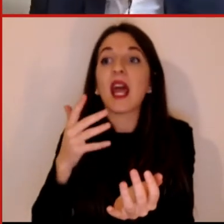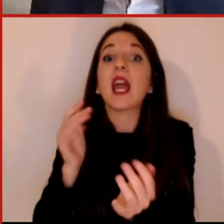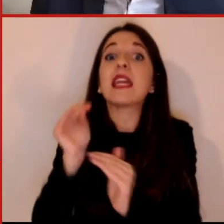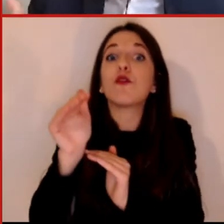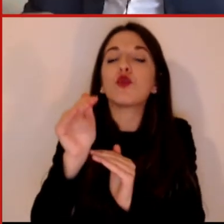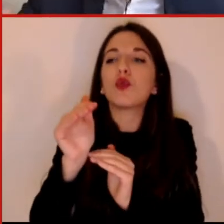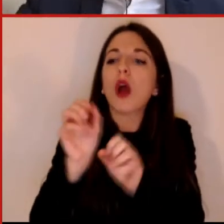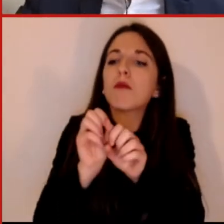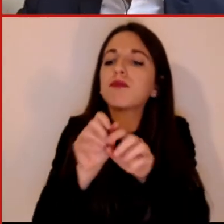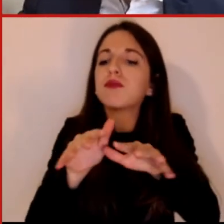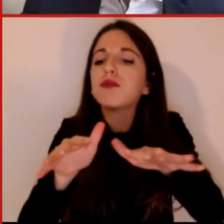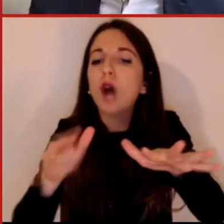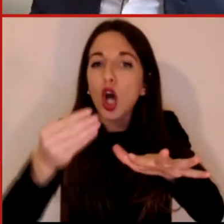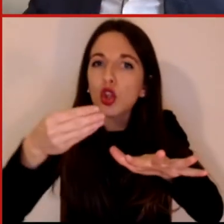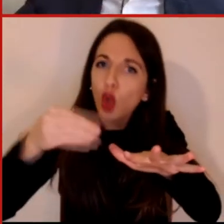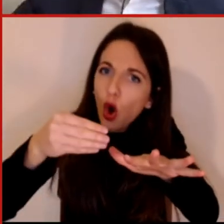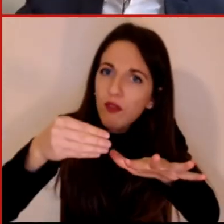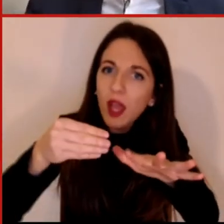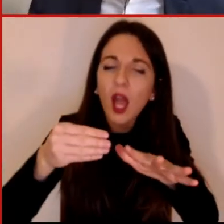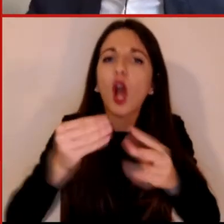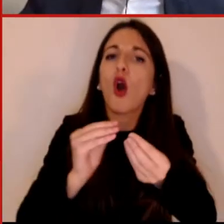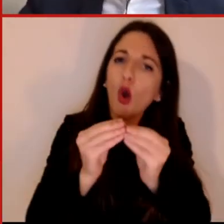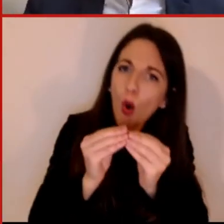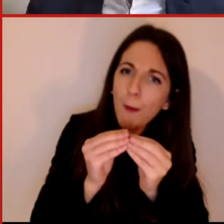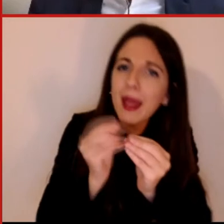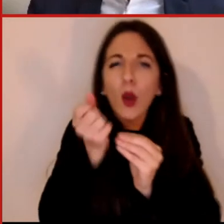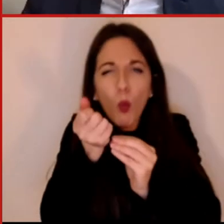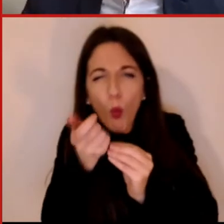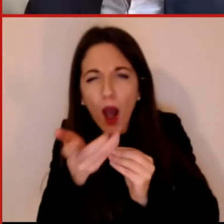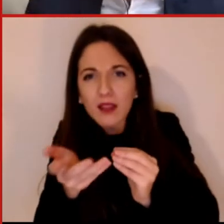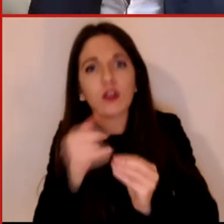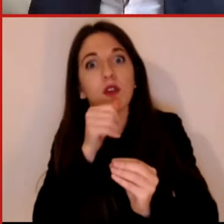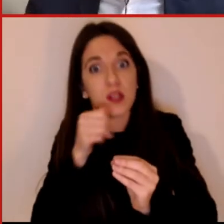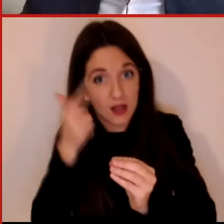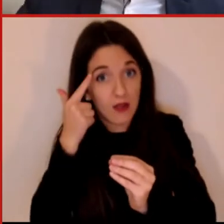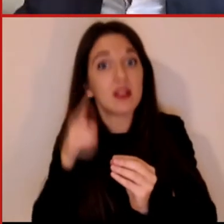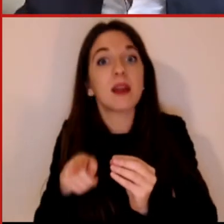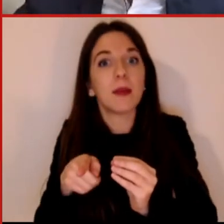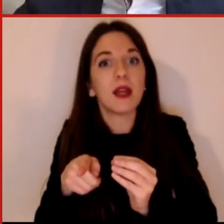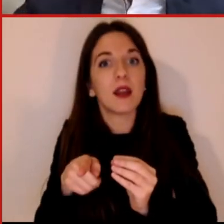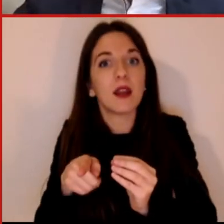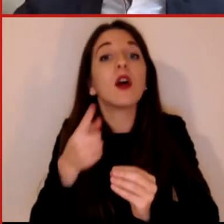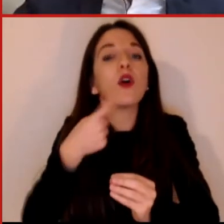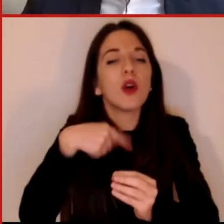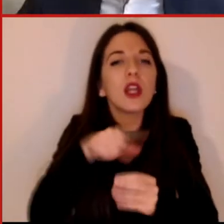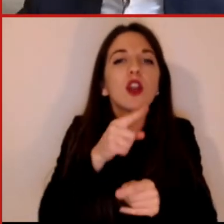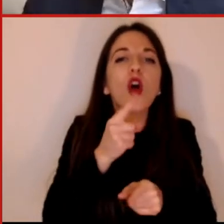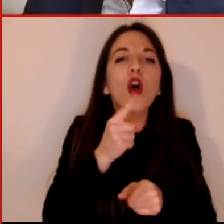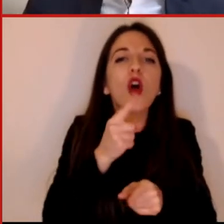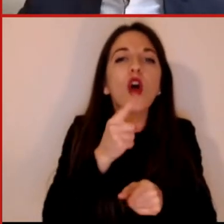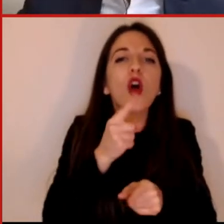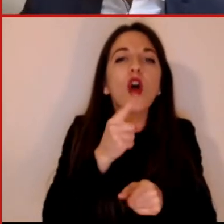che succede è che noi dobbiamo avere delle implementazioni computazionali di questi modelli per milioni di